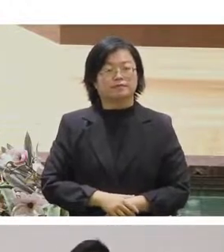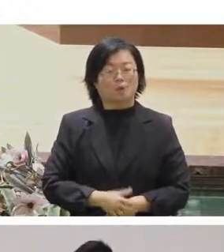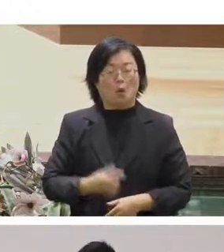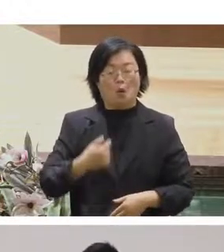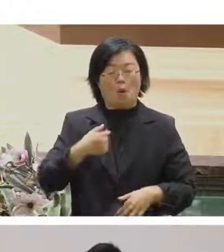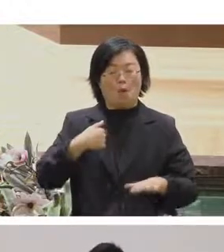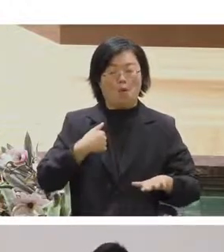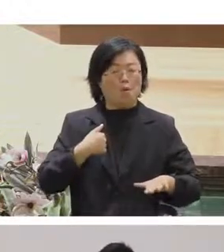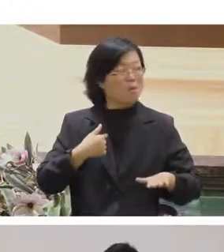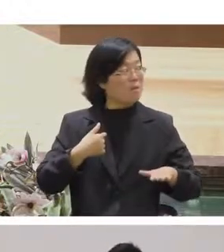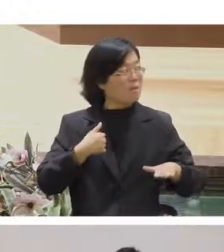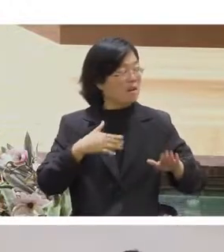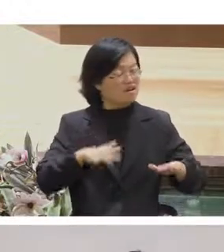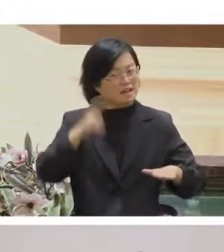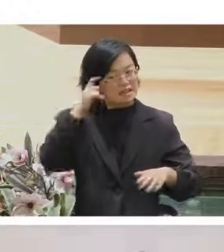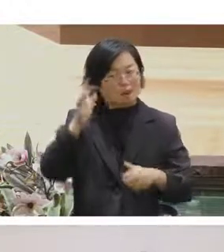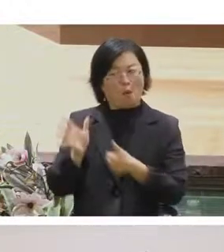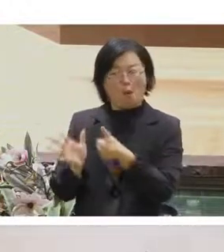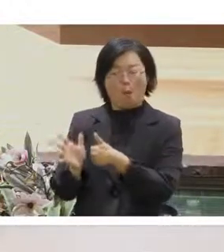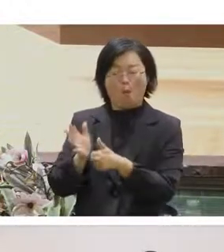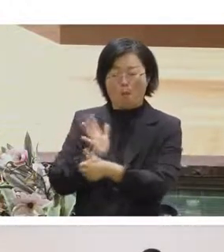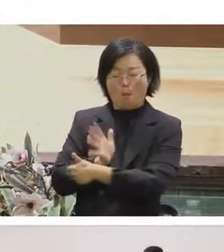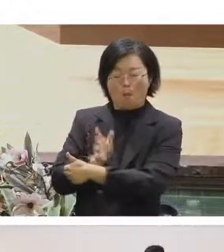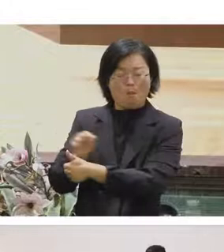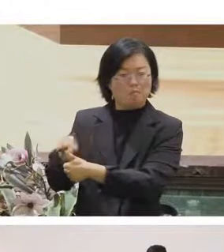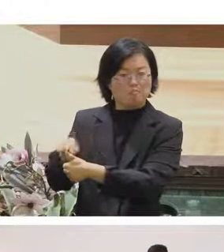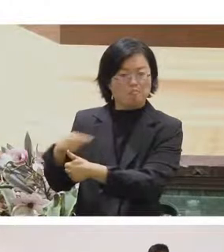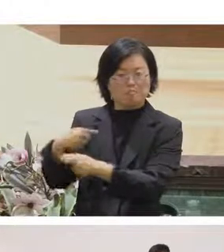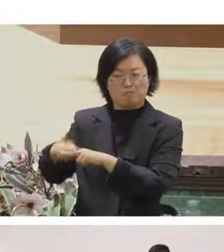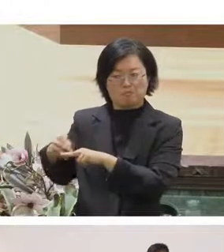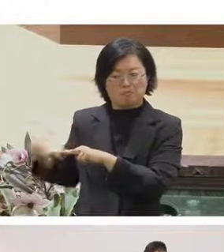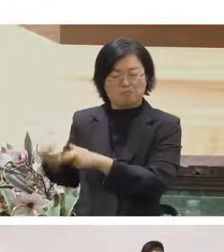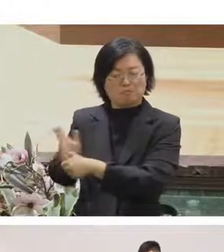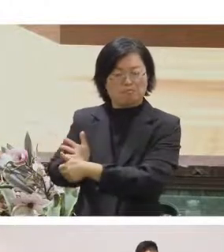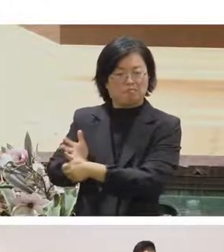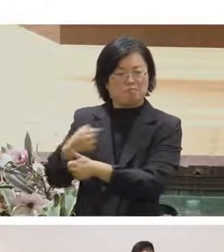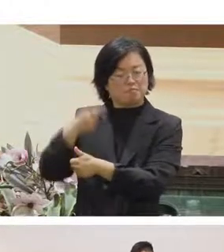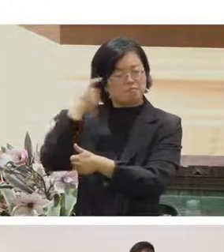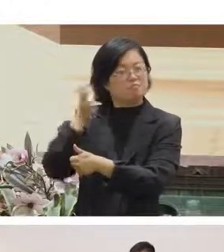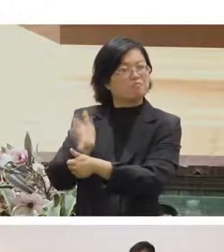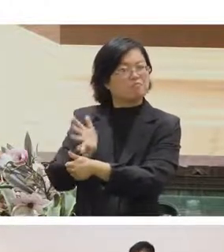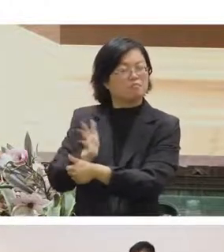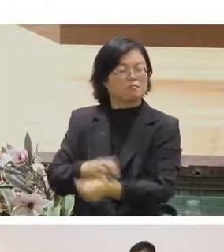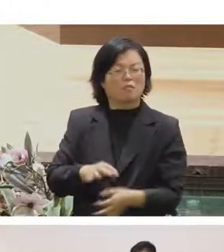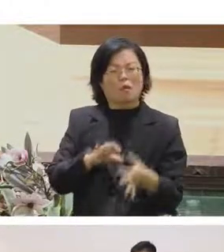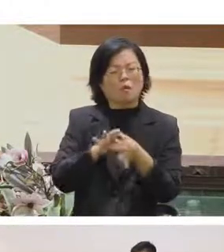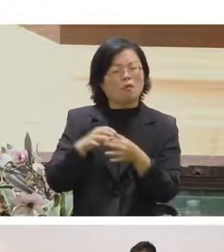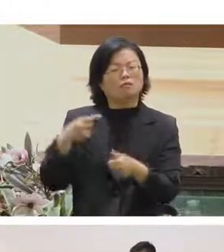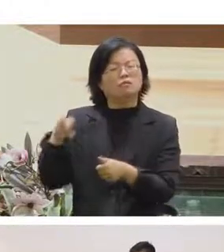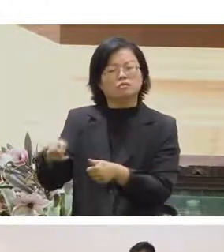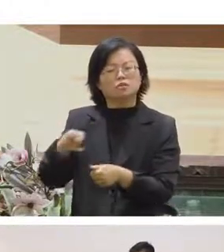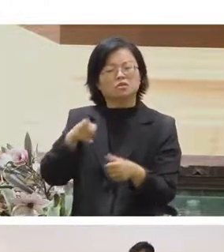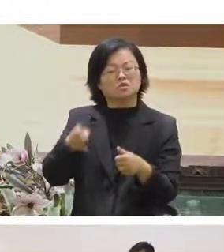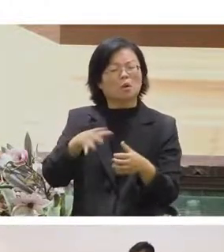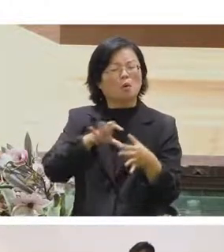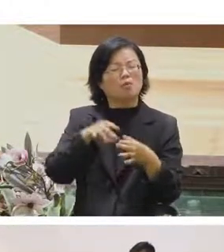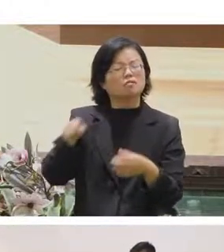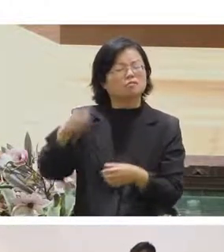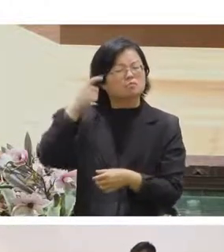強迫互動我知道我知道我知道你覺得為什麼要做高鐵商務場